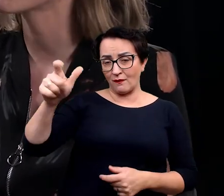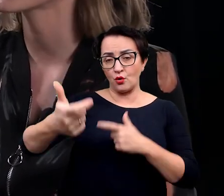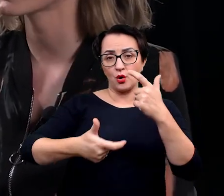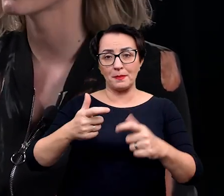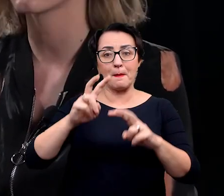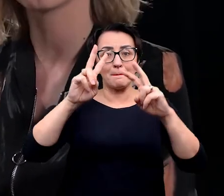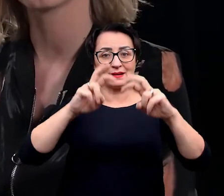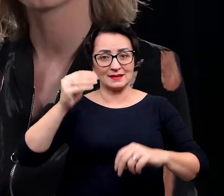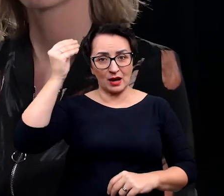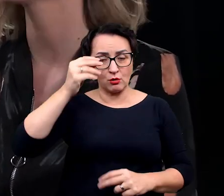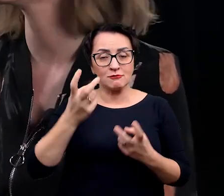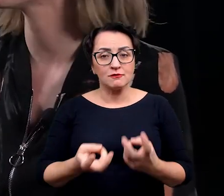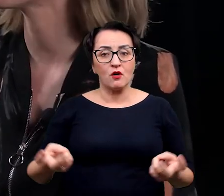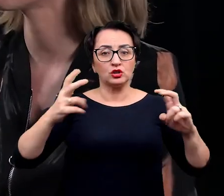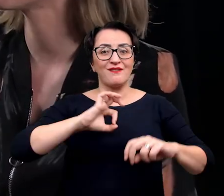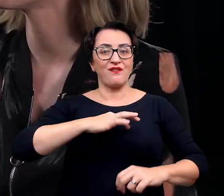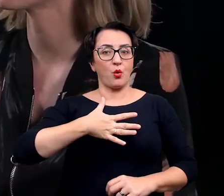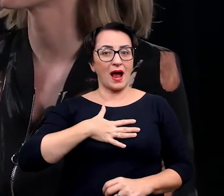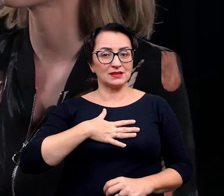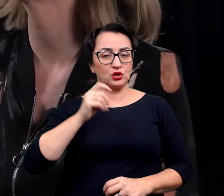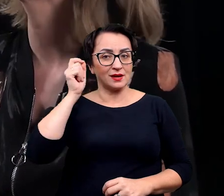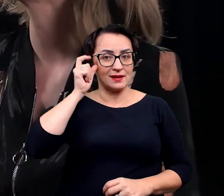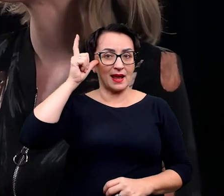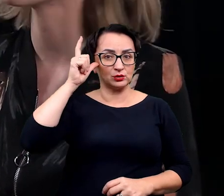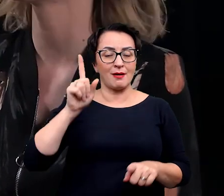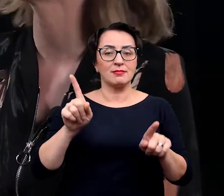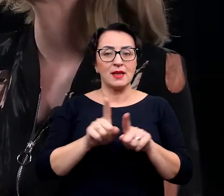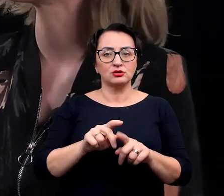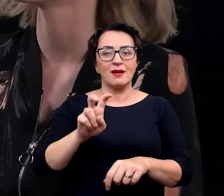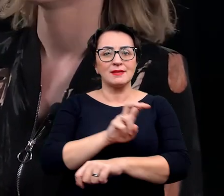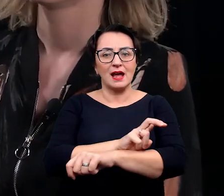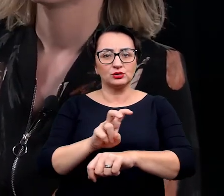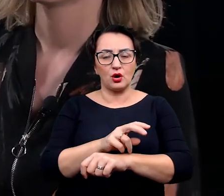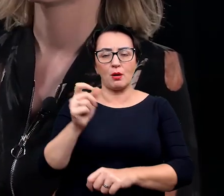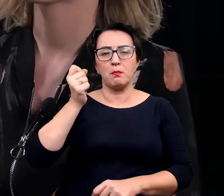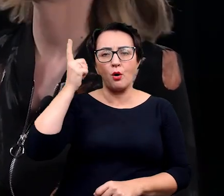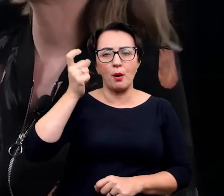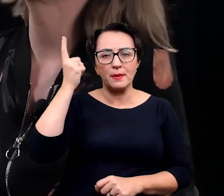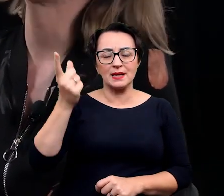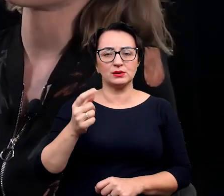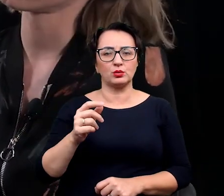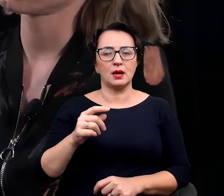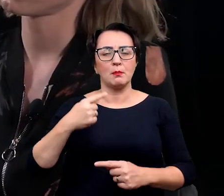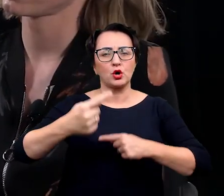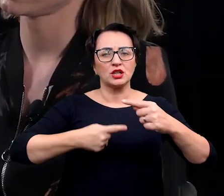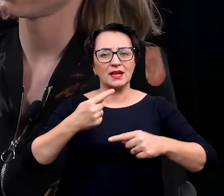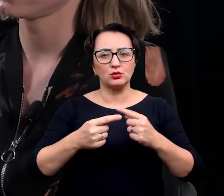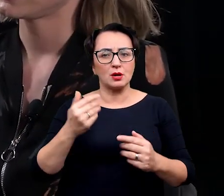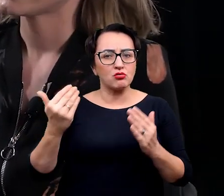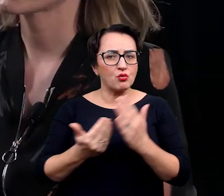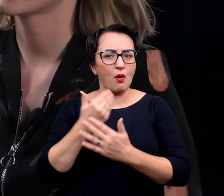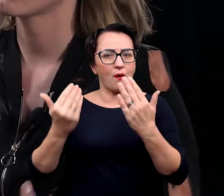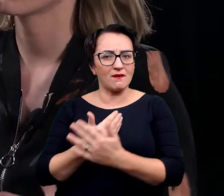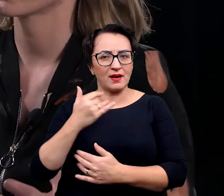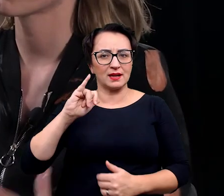wytwarzają własność intelektualną, wytwarzają technologie, pomysły, procedury, które są innowacyjne,